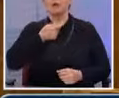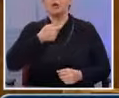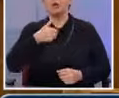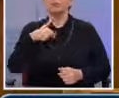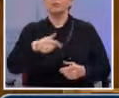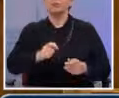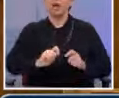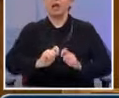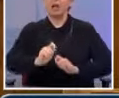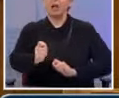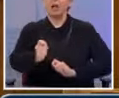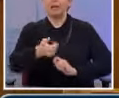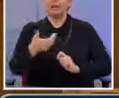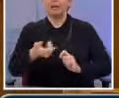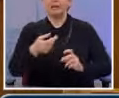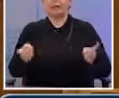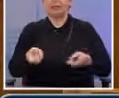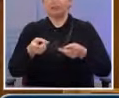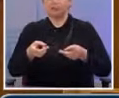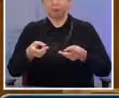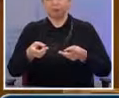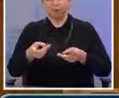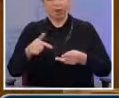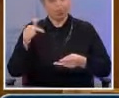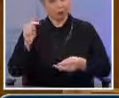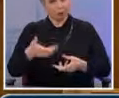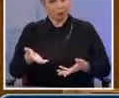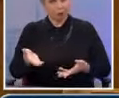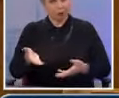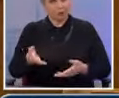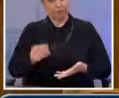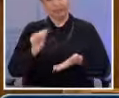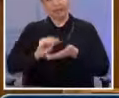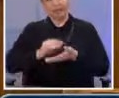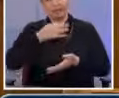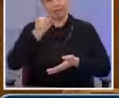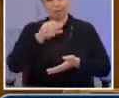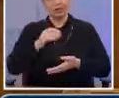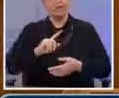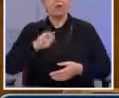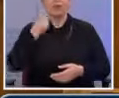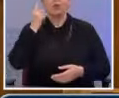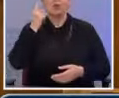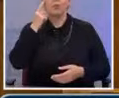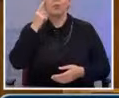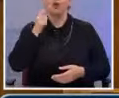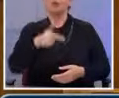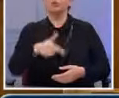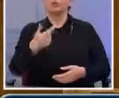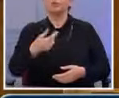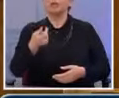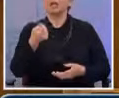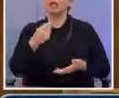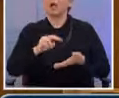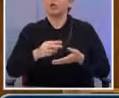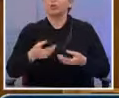τόνωσης